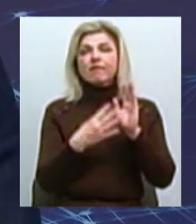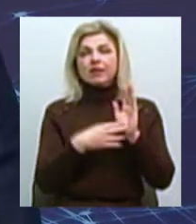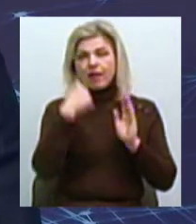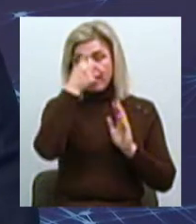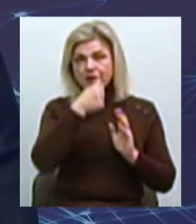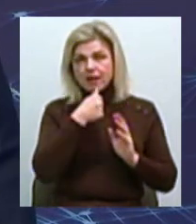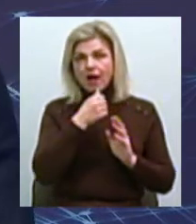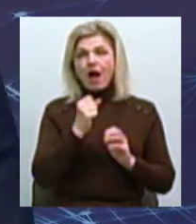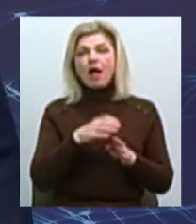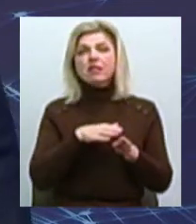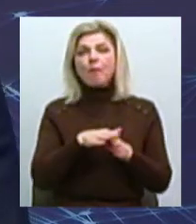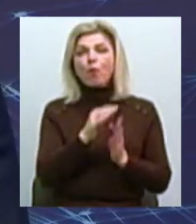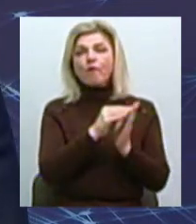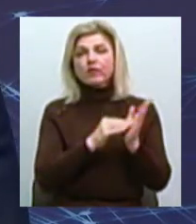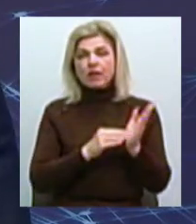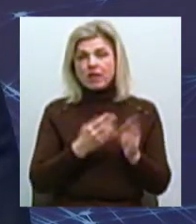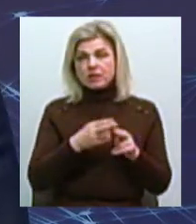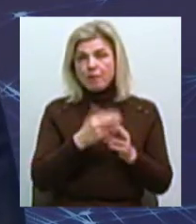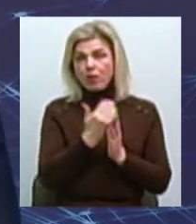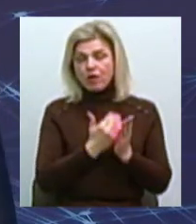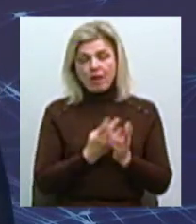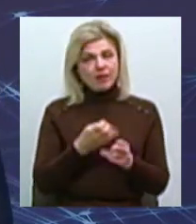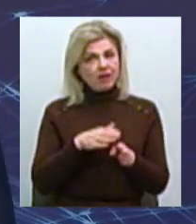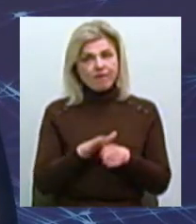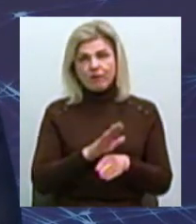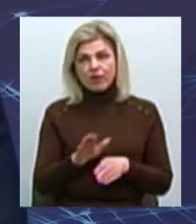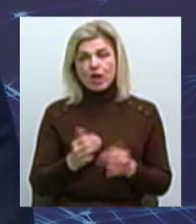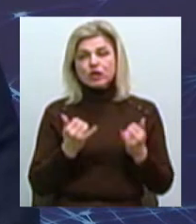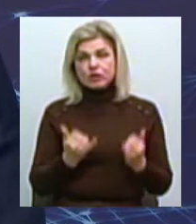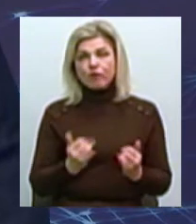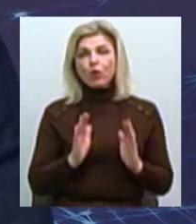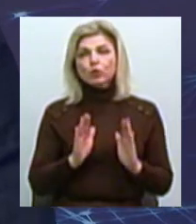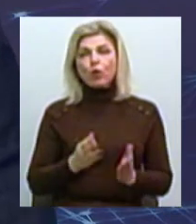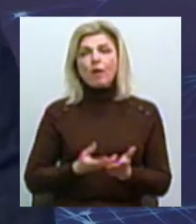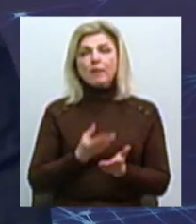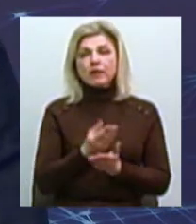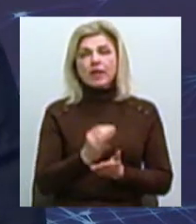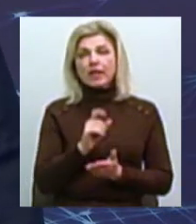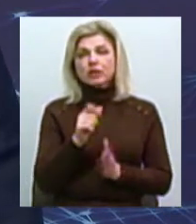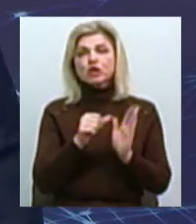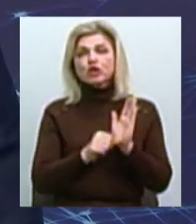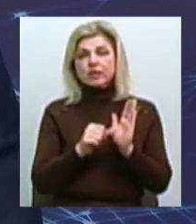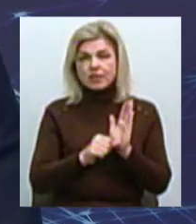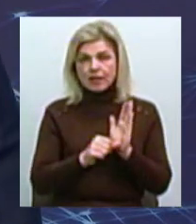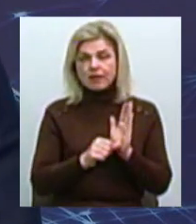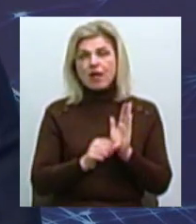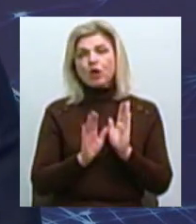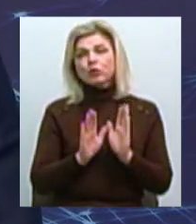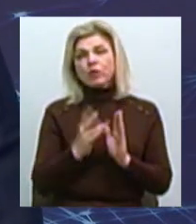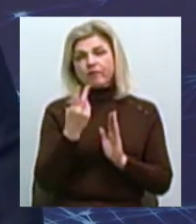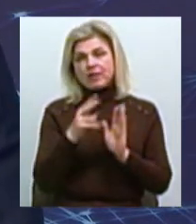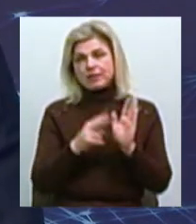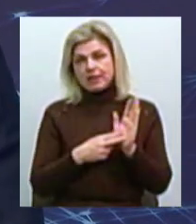Але наповнення цієї програми так і не відбулося На сьогоднішній день лише профінансовано з необхідних 60, лише 27